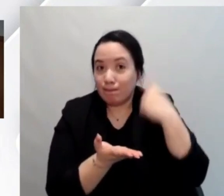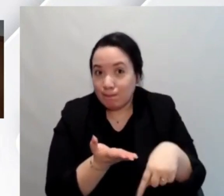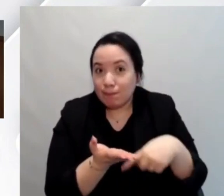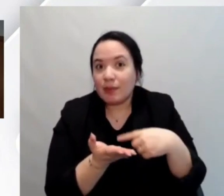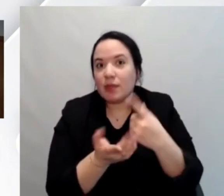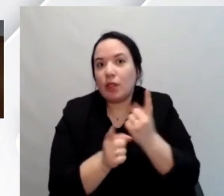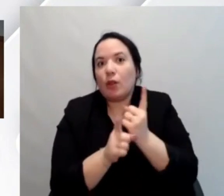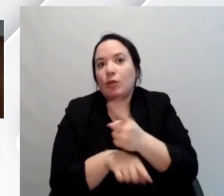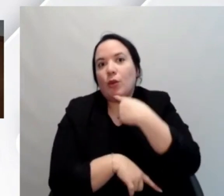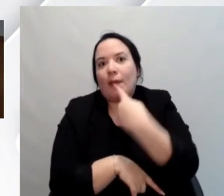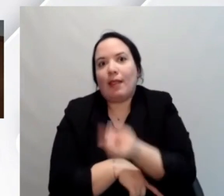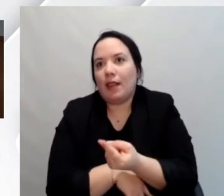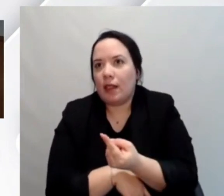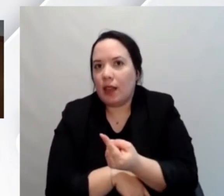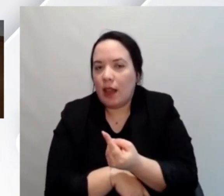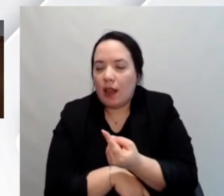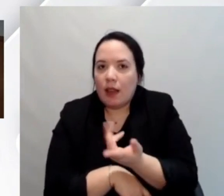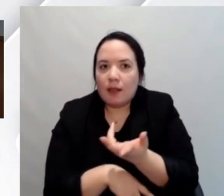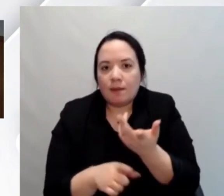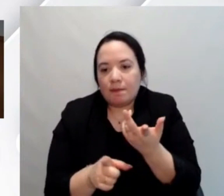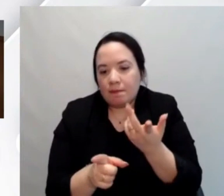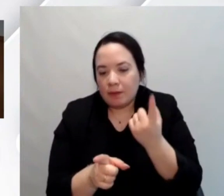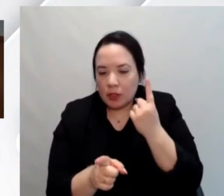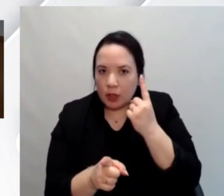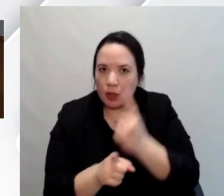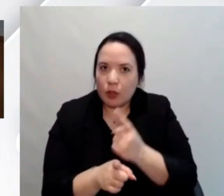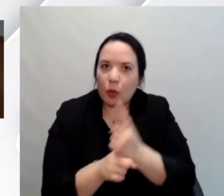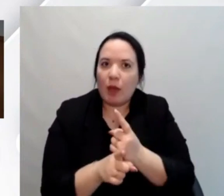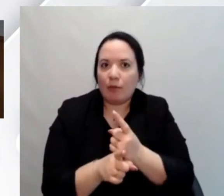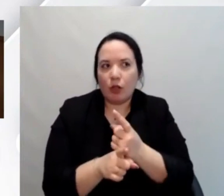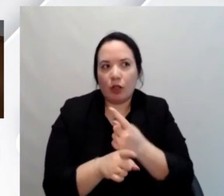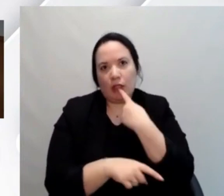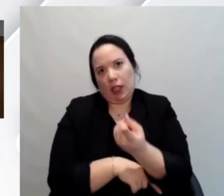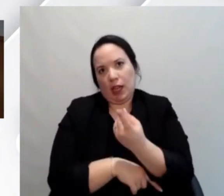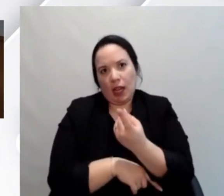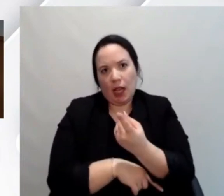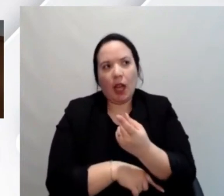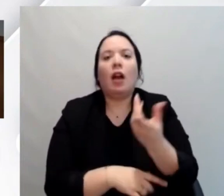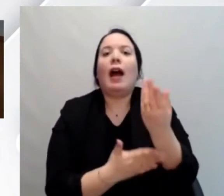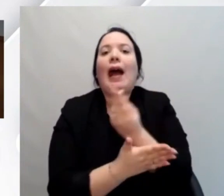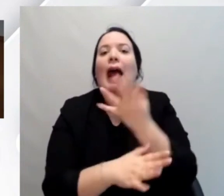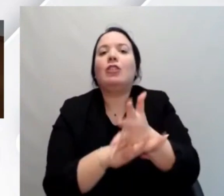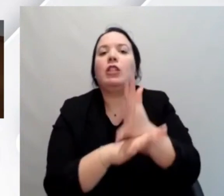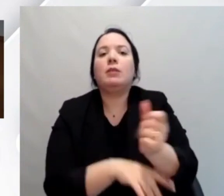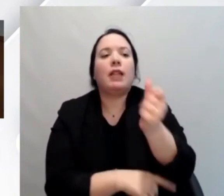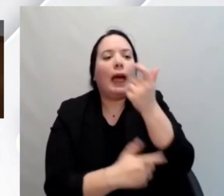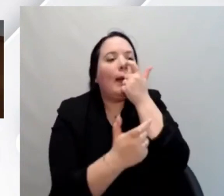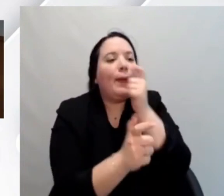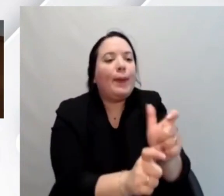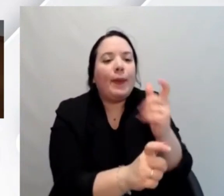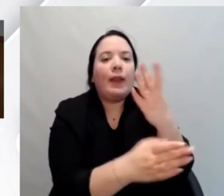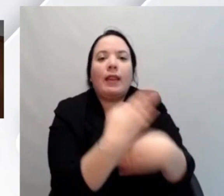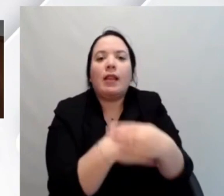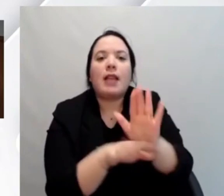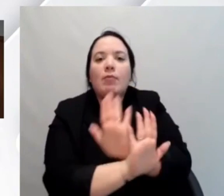come dire sfatare questo in qualche modo questa limitazione per cui si pensa che fare le cose